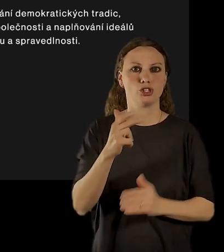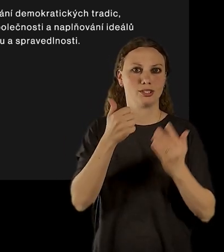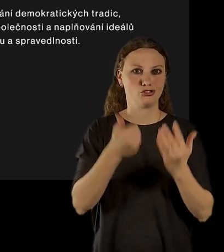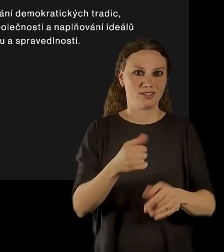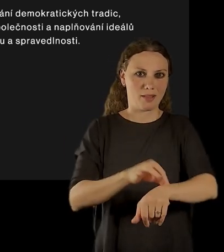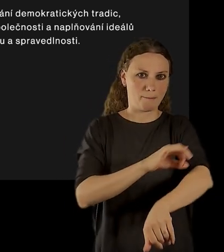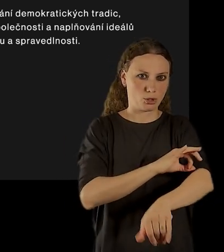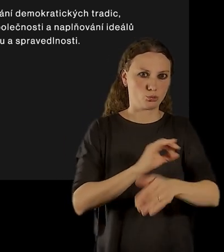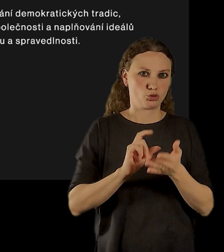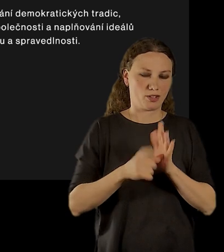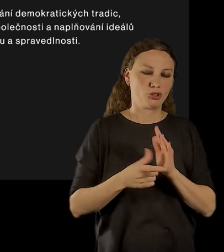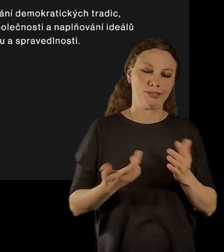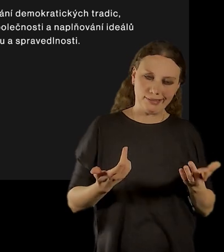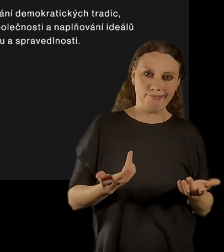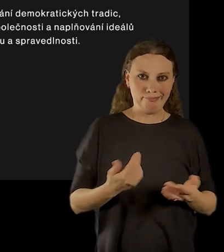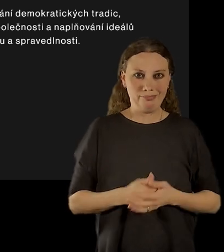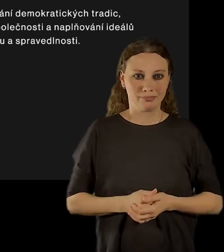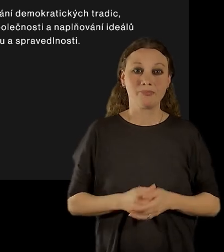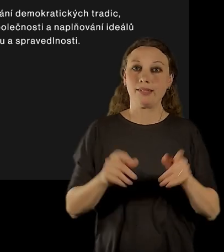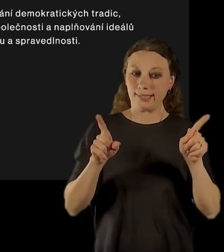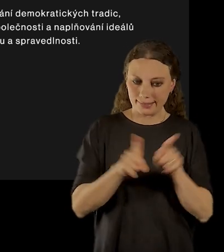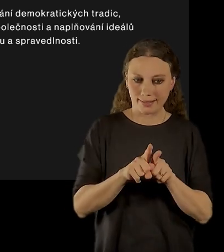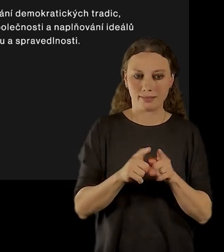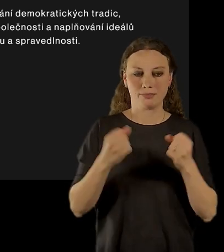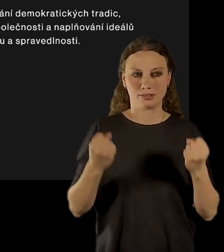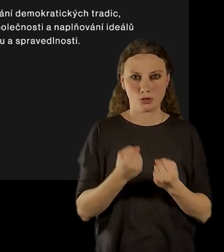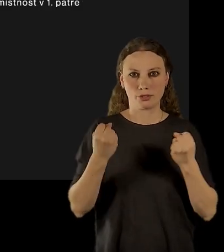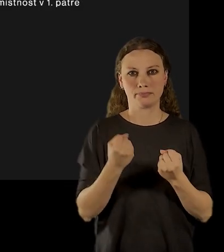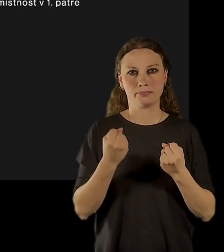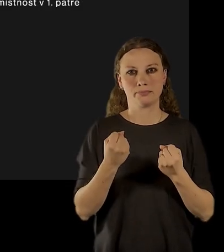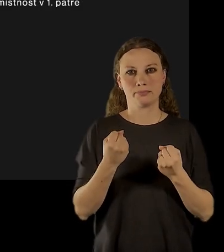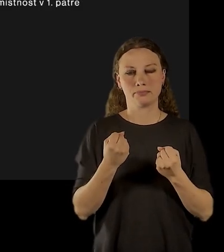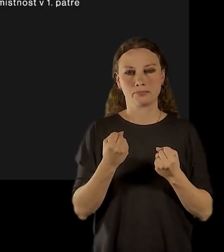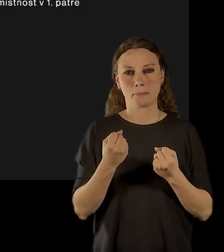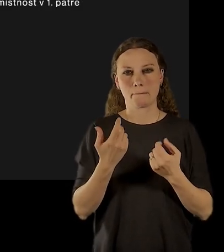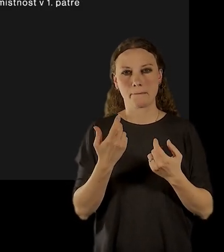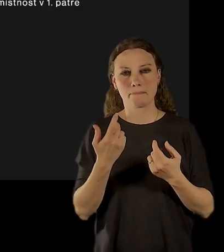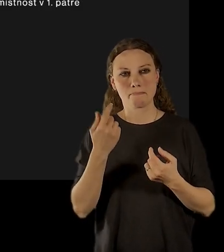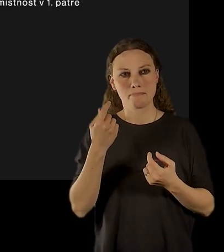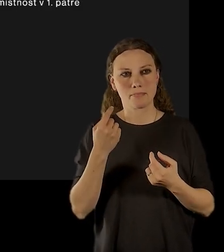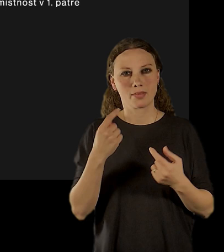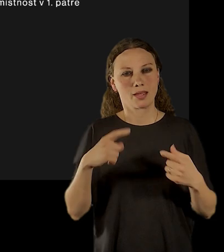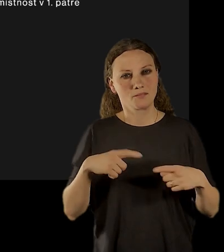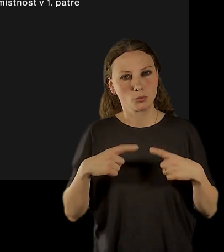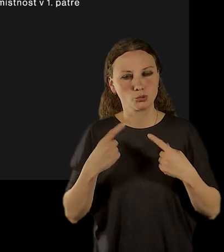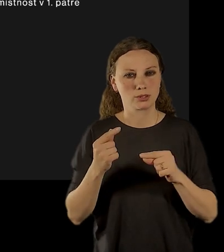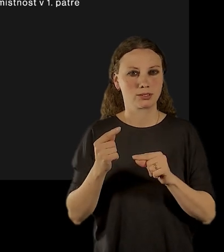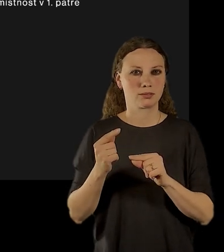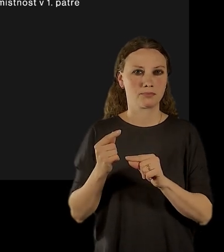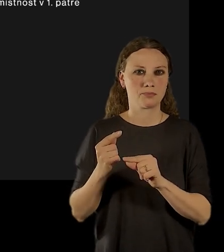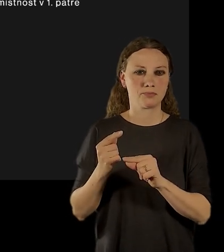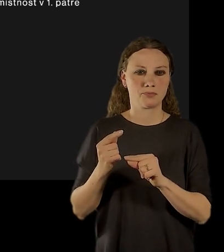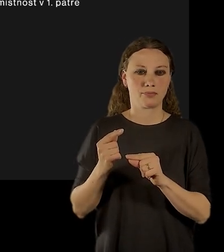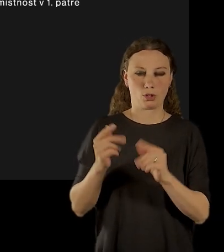využít v souvislosti s přestavbou nebo úpravami domů